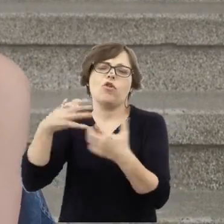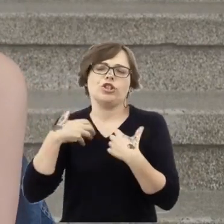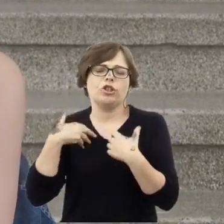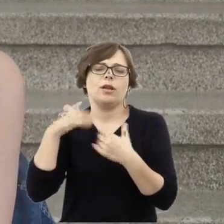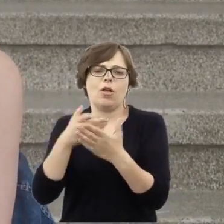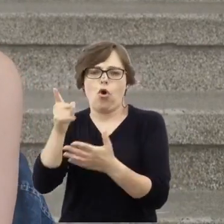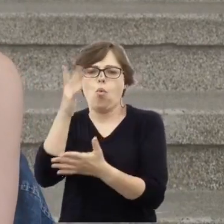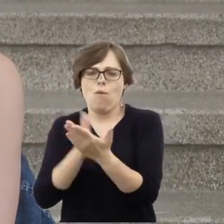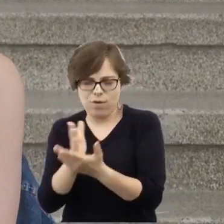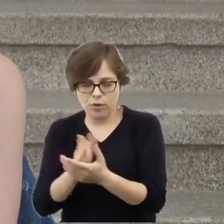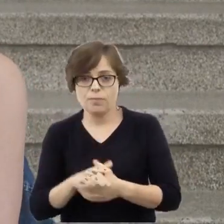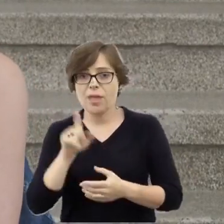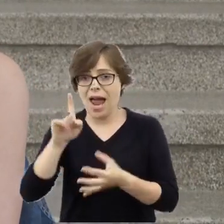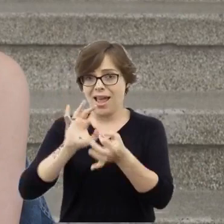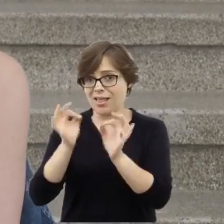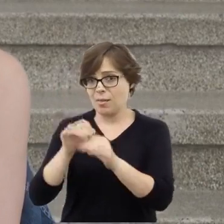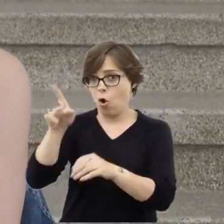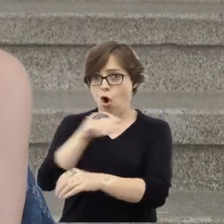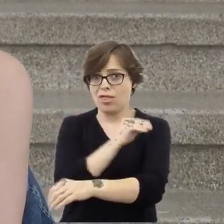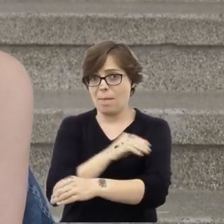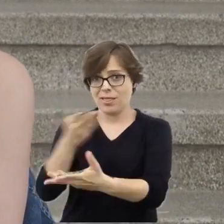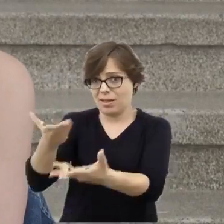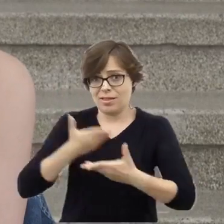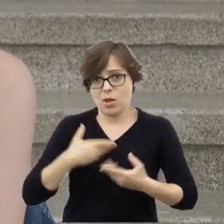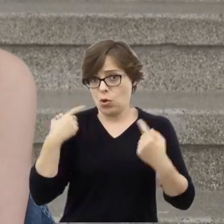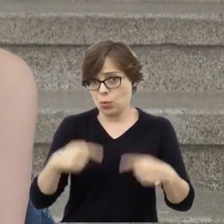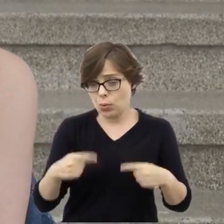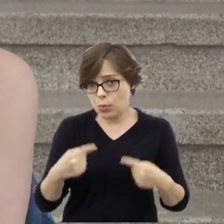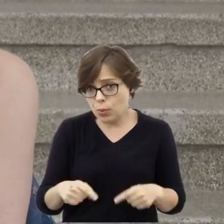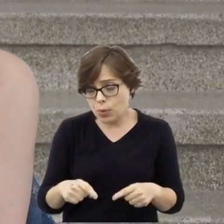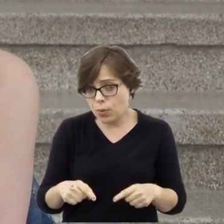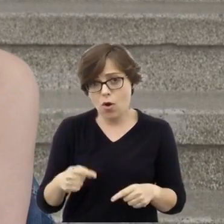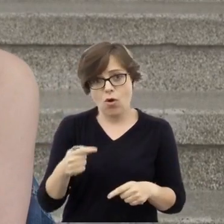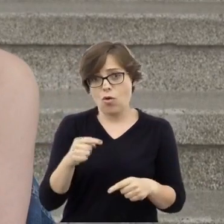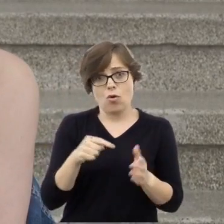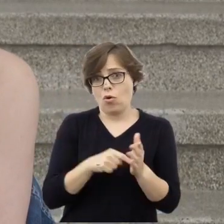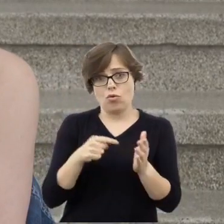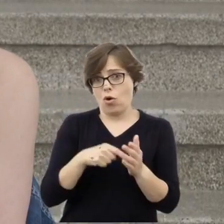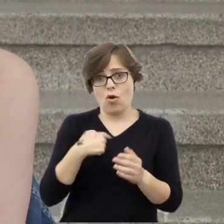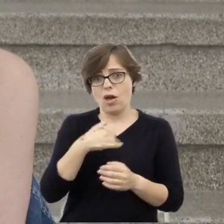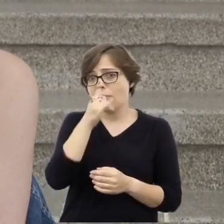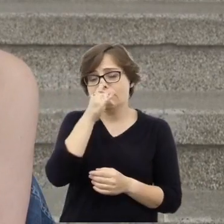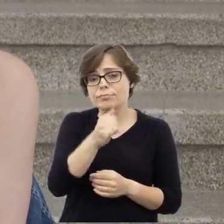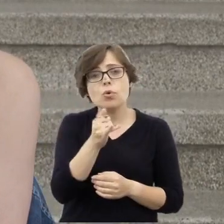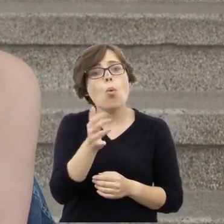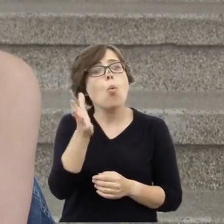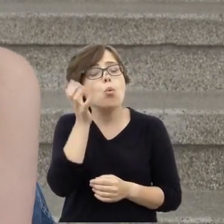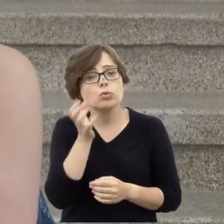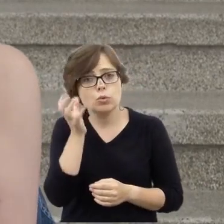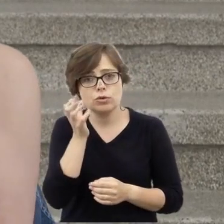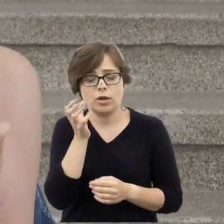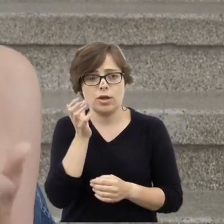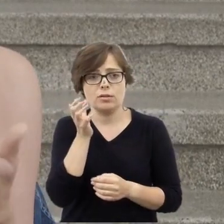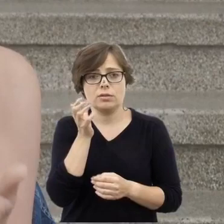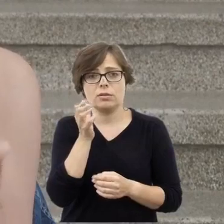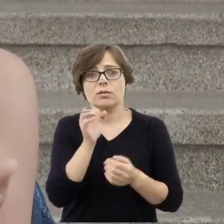przekazał tych materiałów, nie mogłabym usłyszeć, jak słabe są